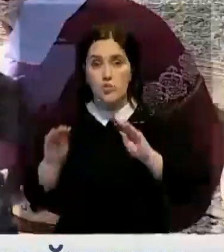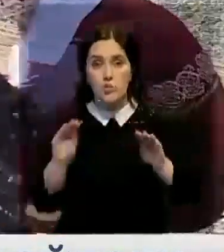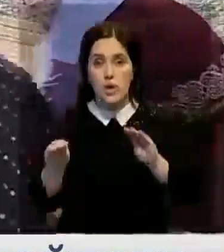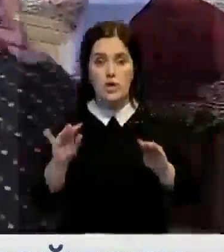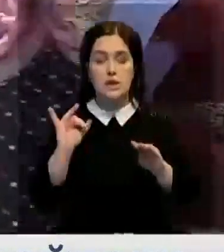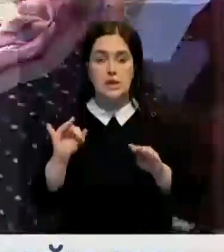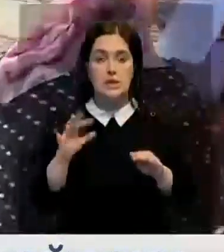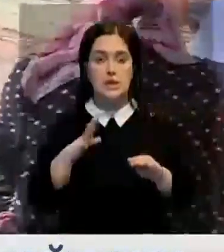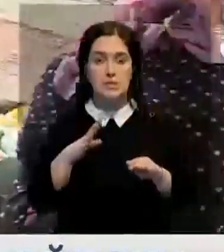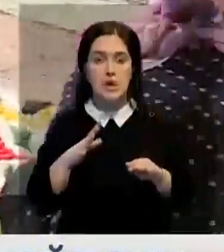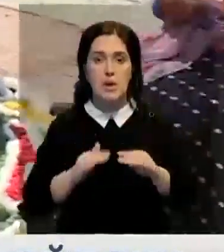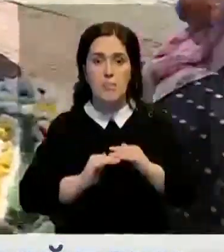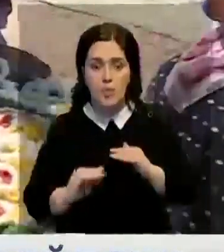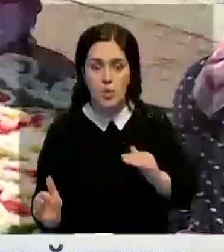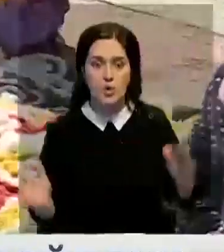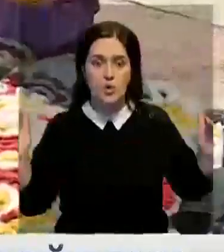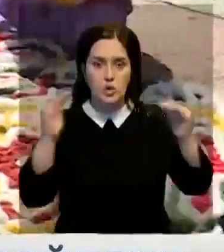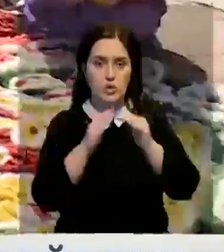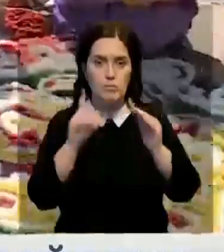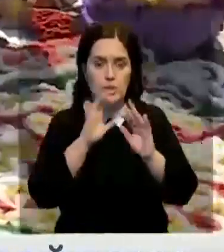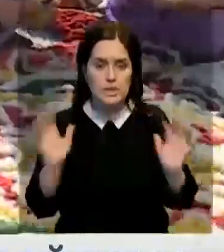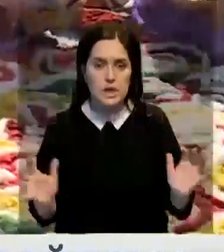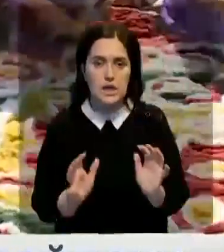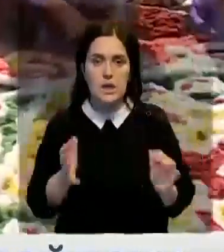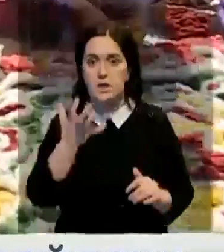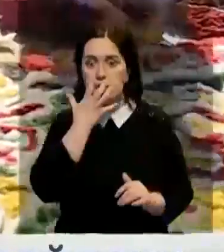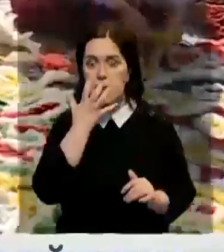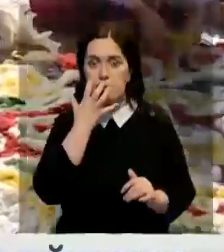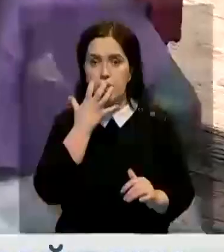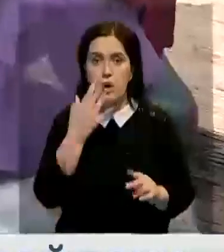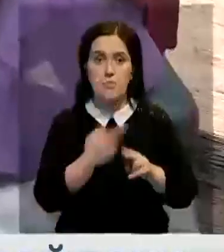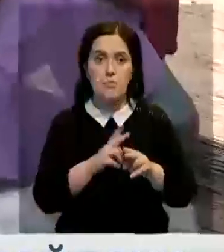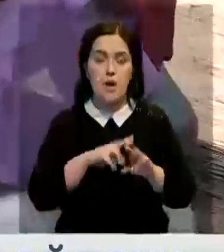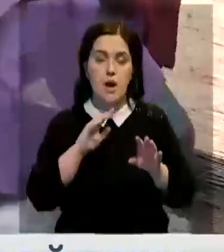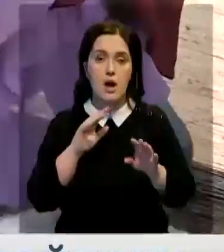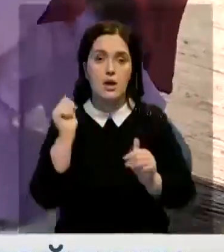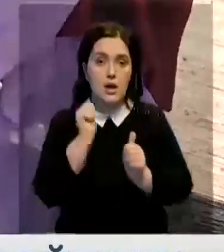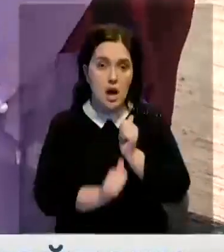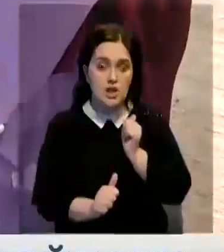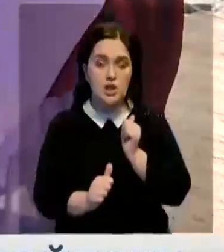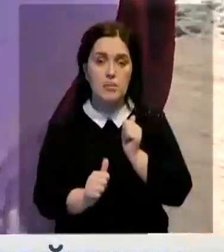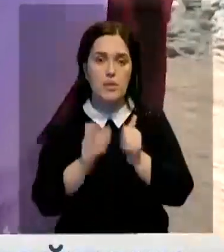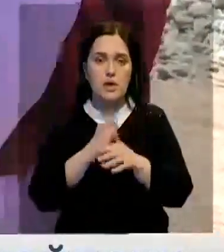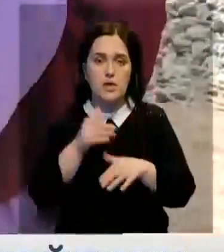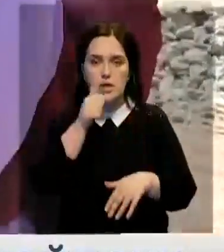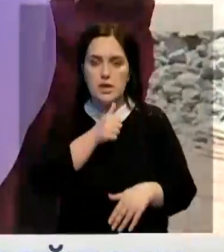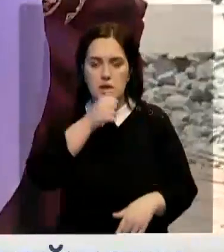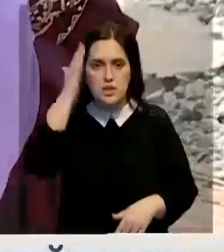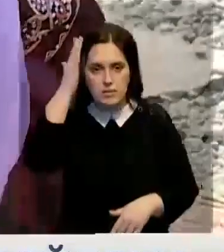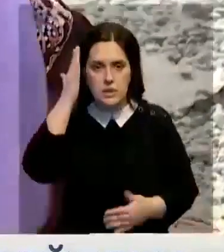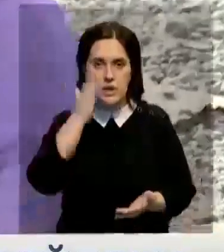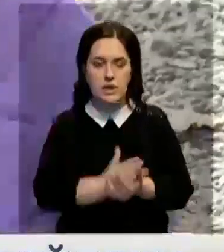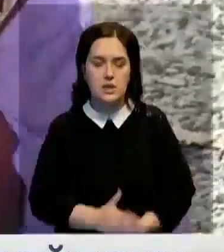и застилали полы юрты, чтобы сохранить тепло. Ковры с традиционными орнаментами, в каждом из которых таится особый смысл.